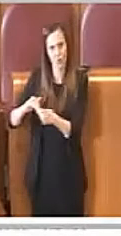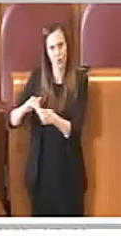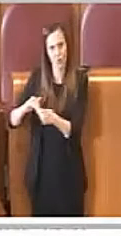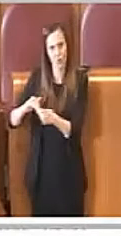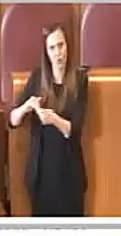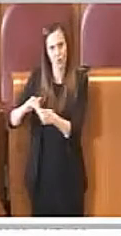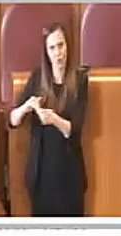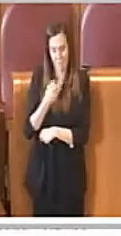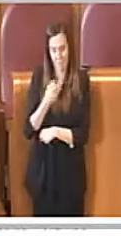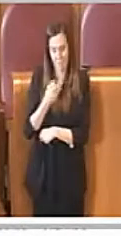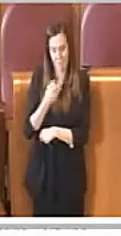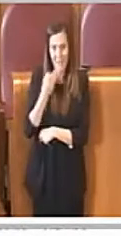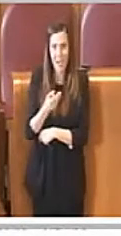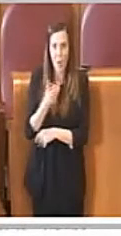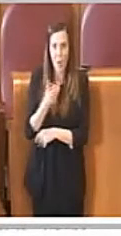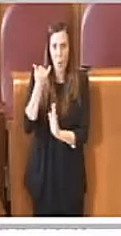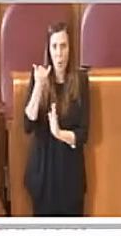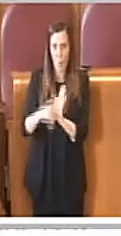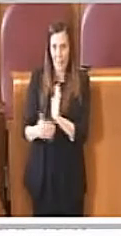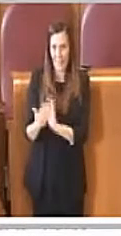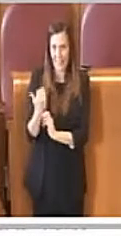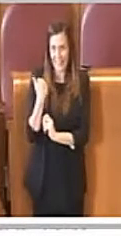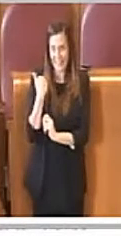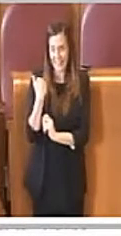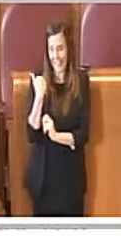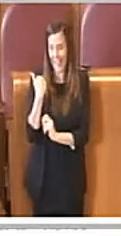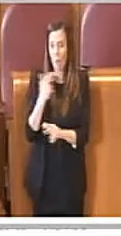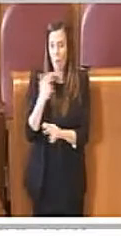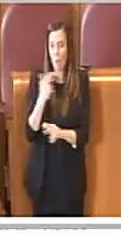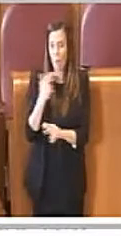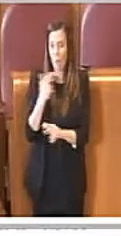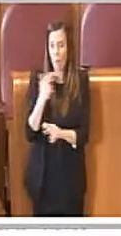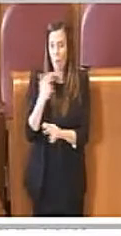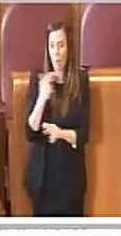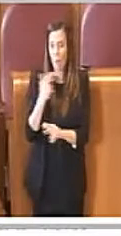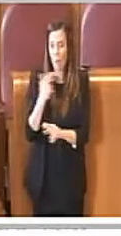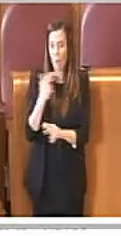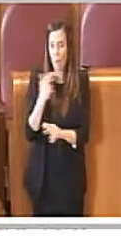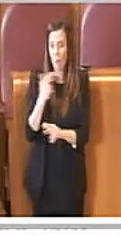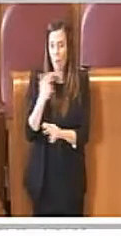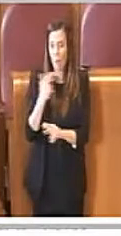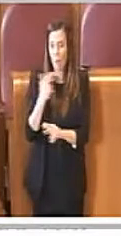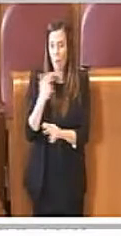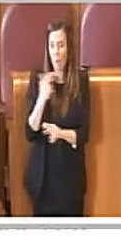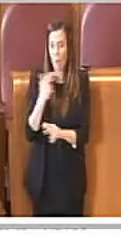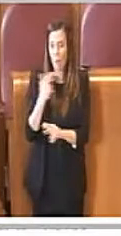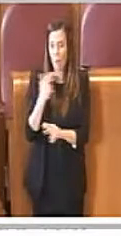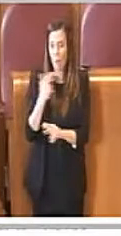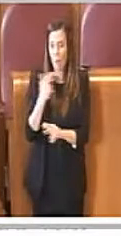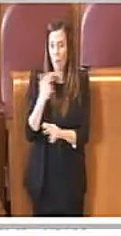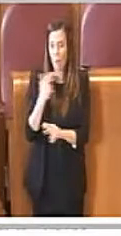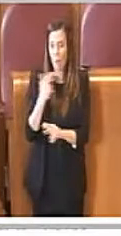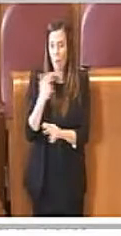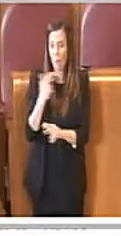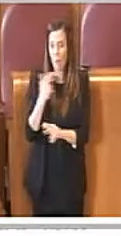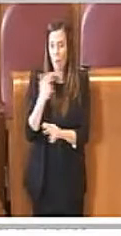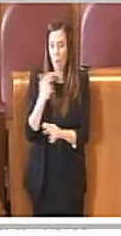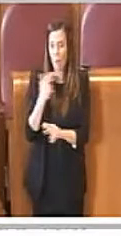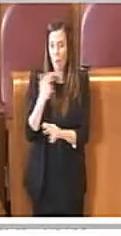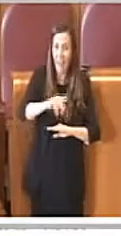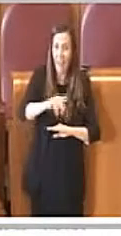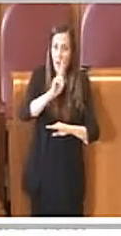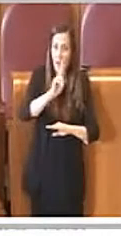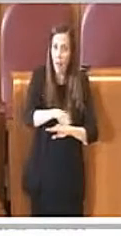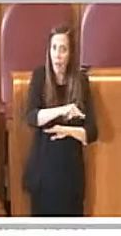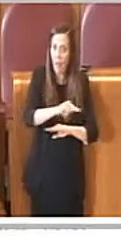negli ultimi tempi municipi revocare delle pedane che erano un elemento di